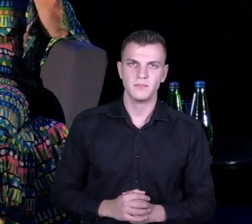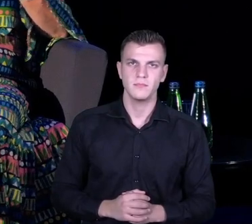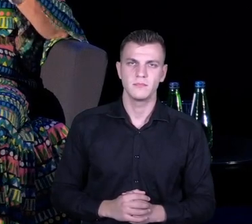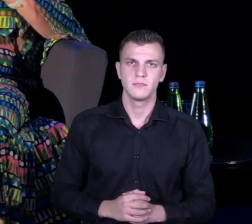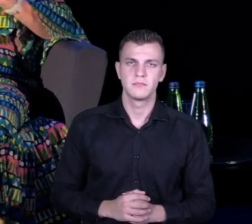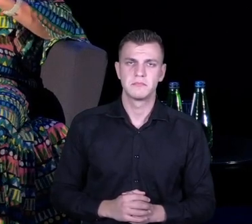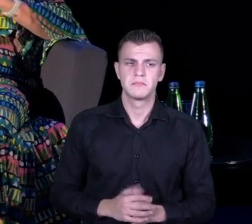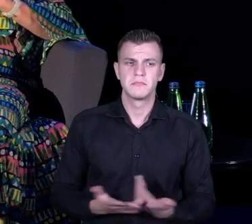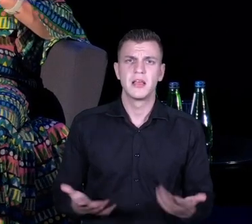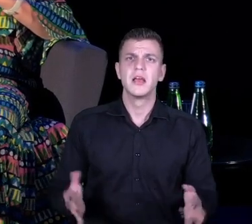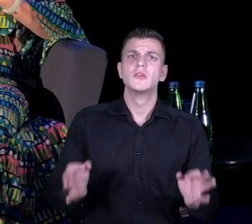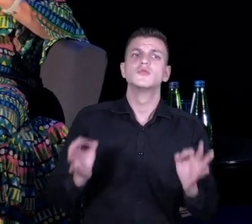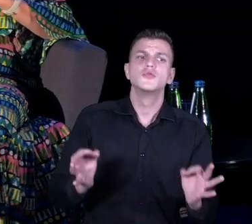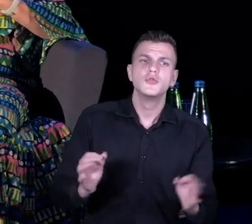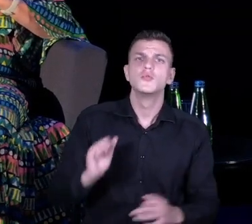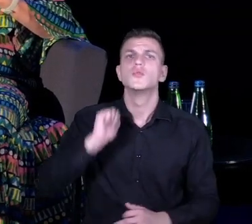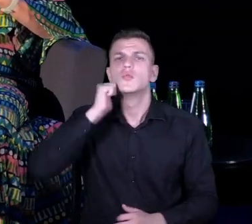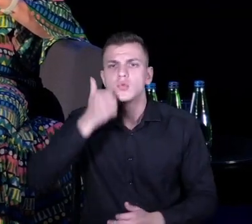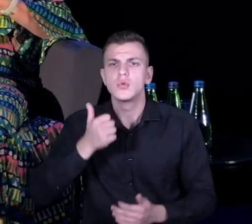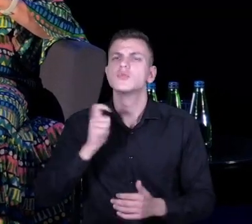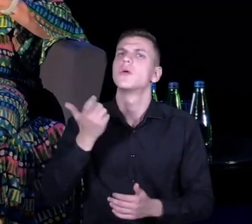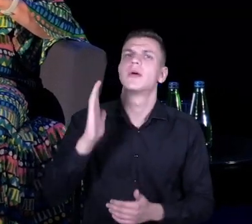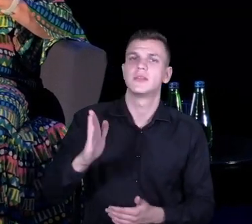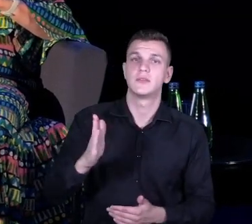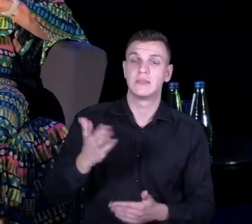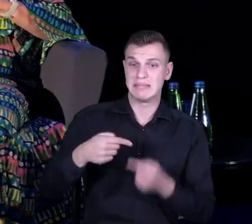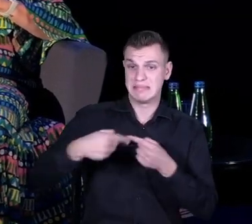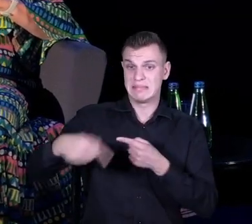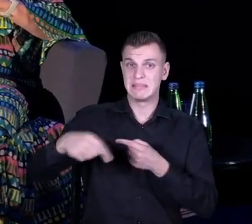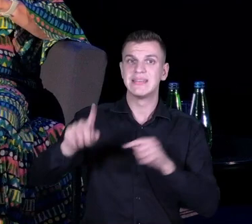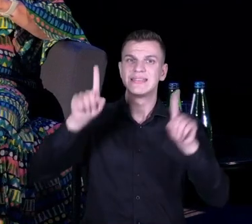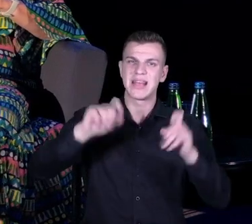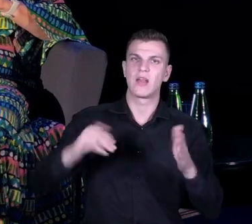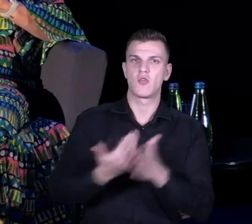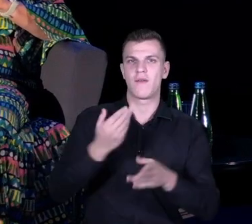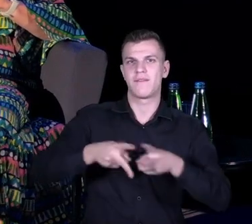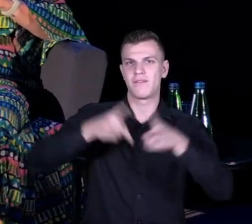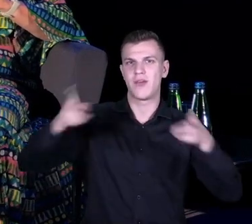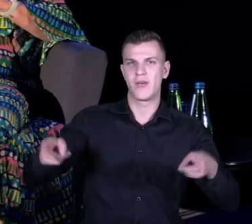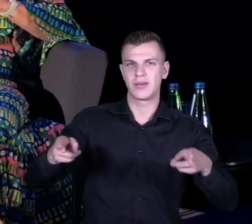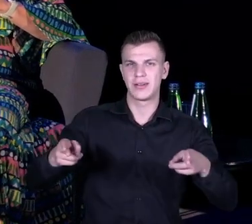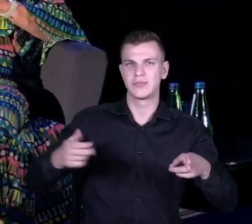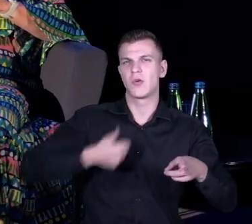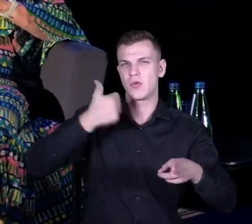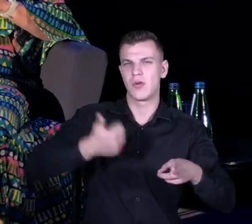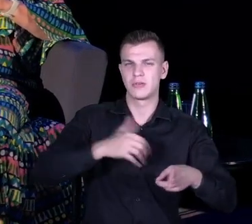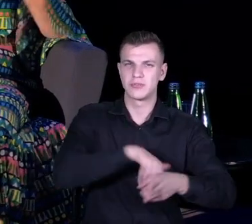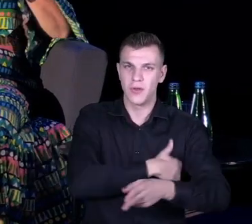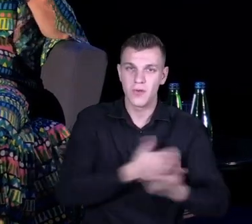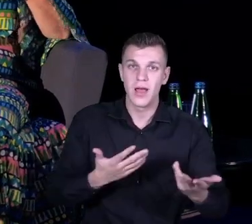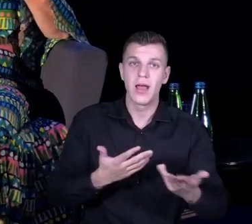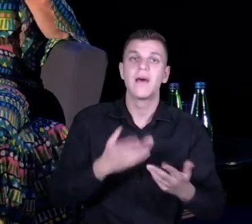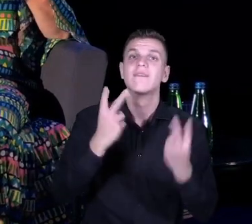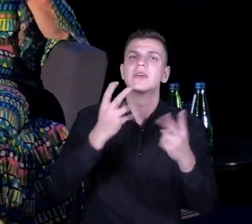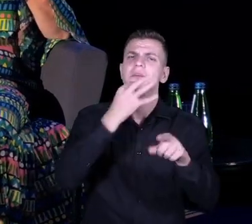dzisiaj, jutro robili, i zaczyna się kolejny nowy rok szkolny, zawsze trzeba zadać sobie pytanie, co jest dzisiaj dla nas ważne,